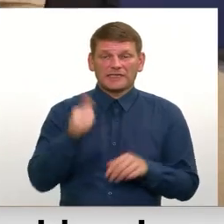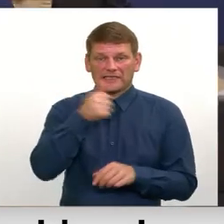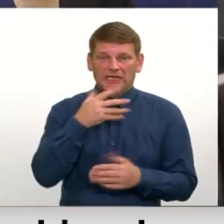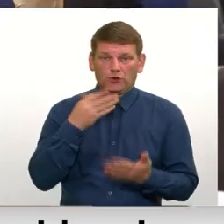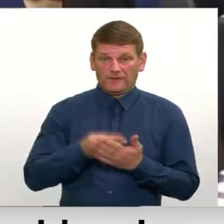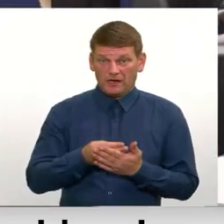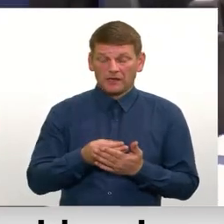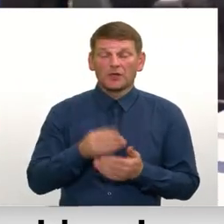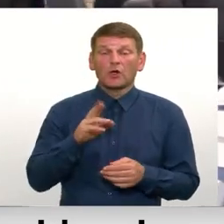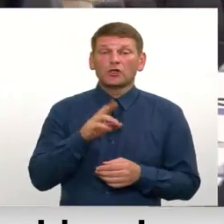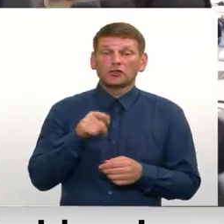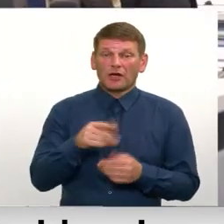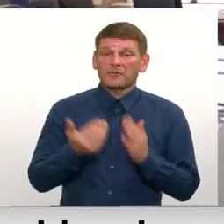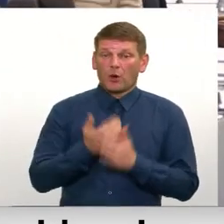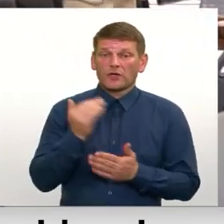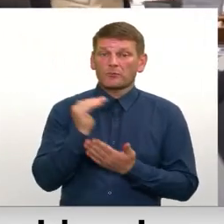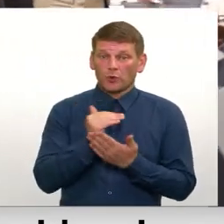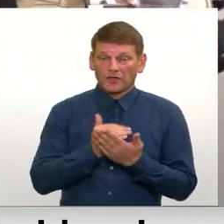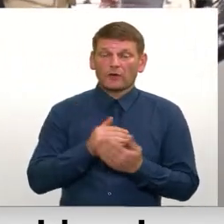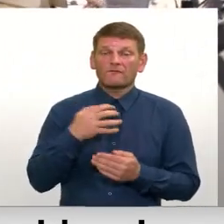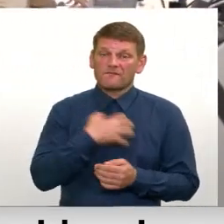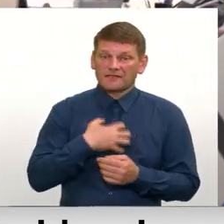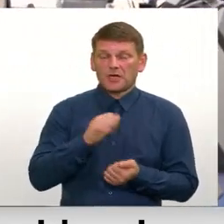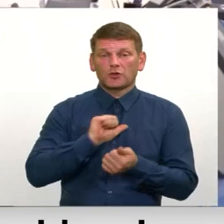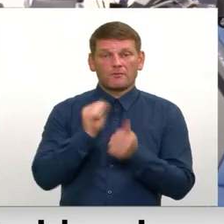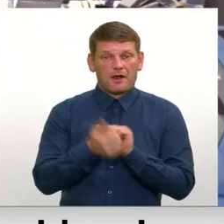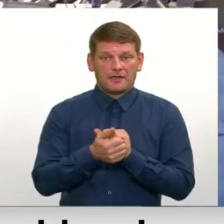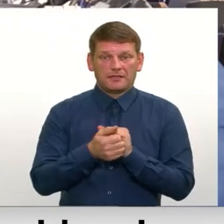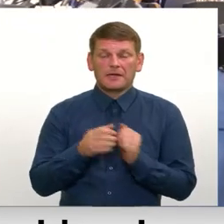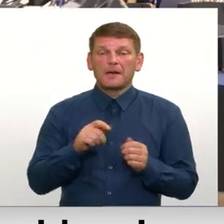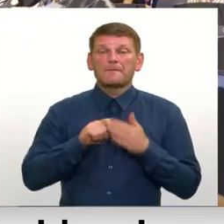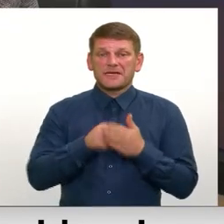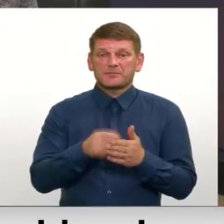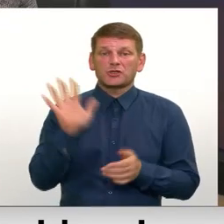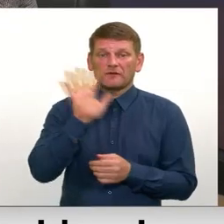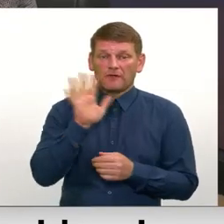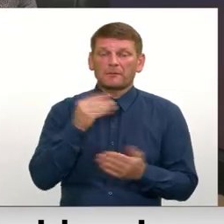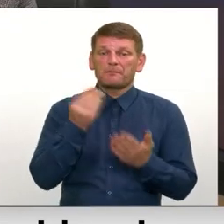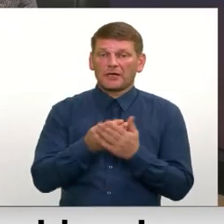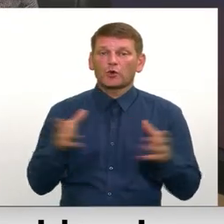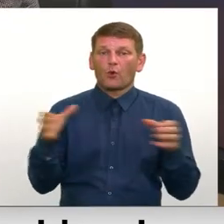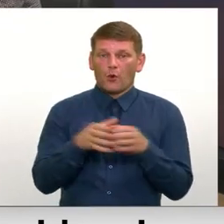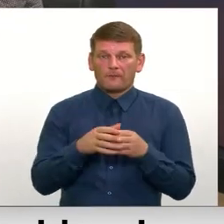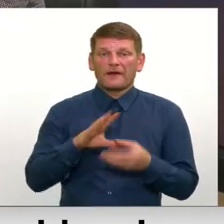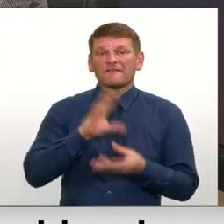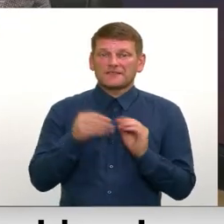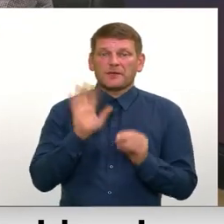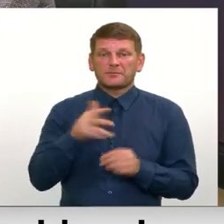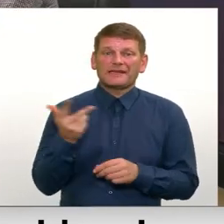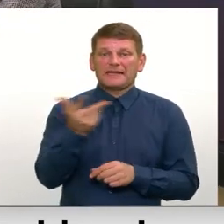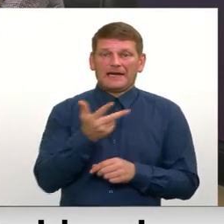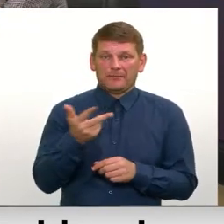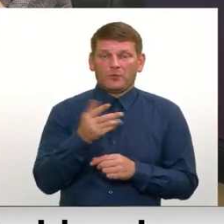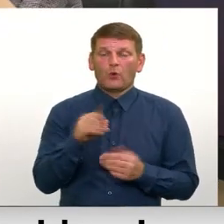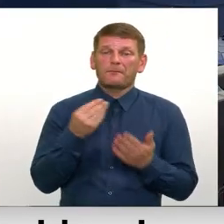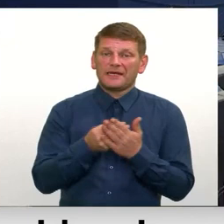Un šiem jaunajiem noteikumiem to vajadzētu mainīt. Piespiežot, valstis pirt kopā vismaz pa trim un